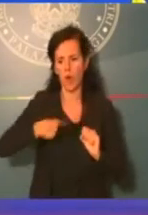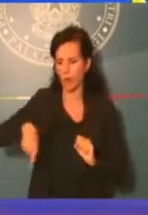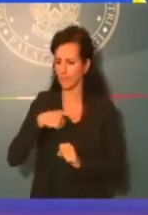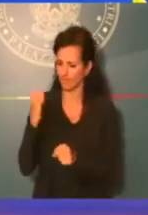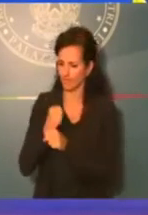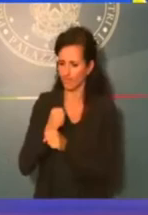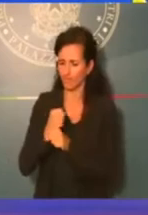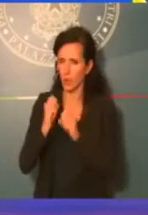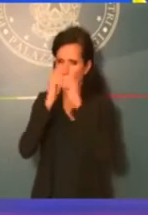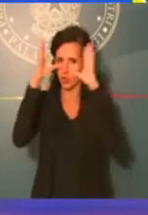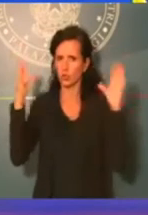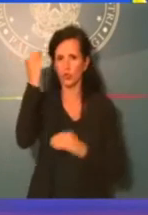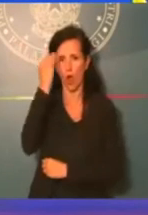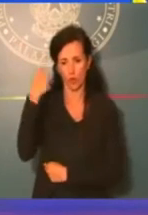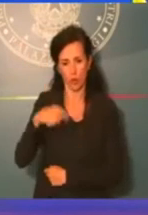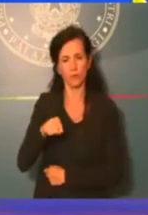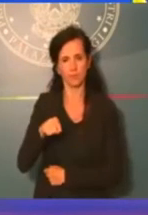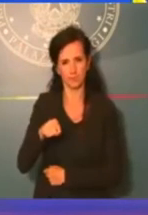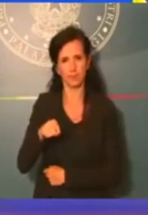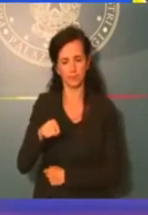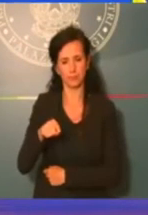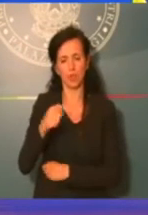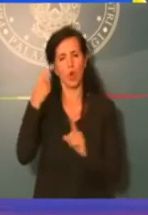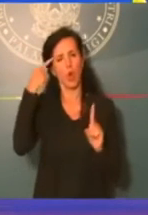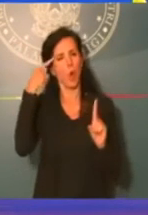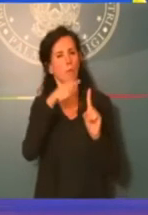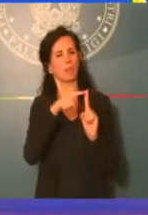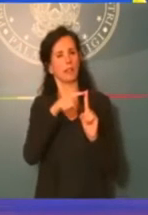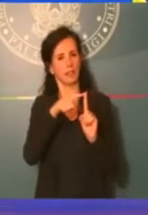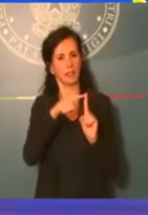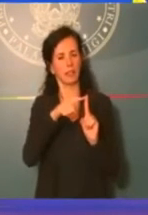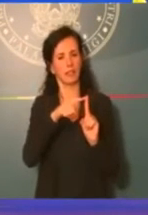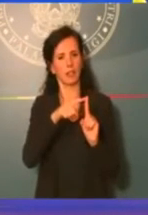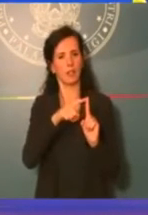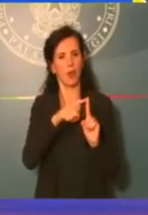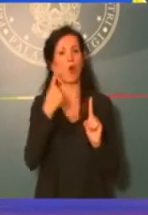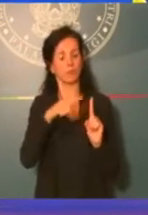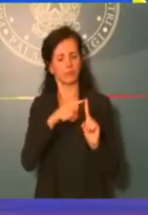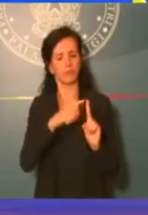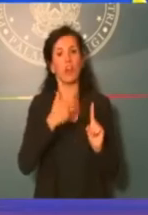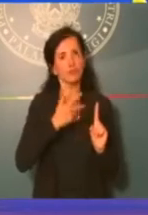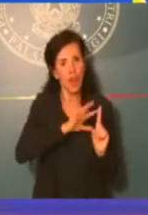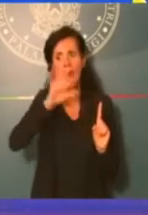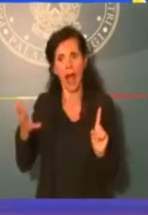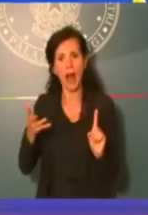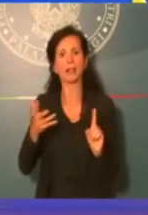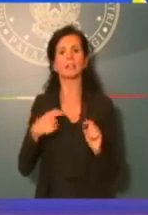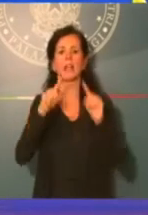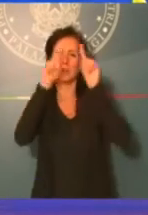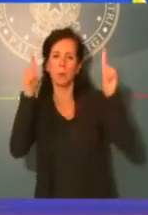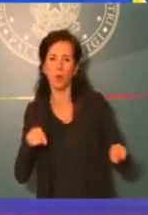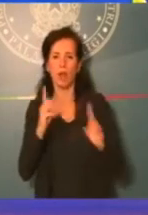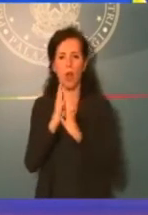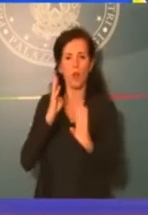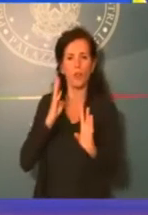sogno tra tutti gli obiettivi che vogliamo raggiungere. Me ne do altri. Stop alle file e agli sportelli. Basta un'app